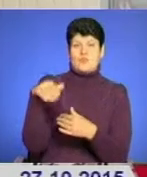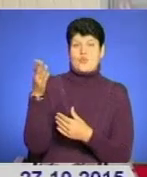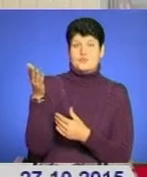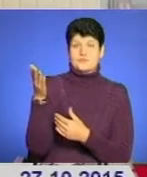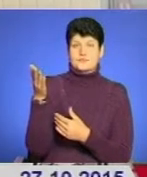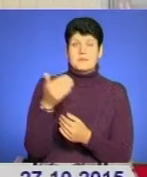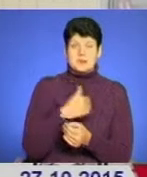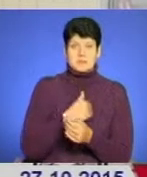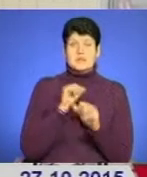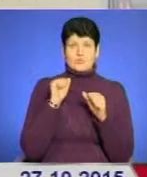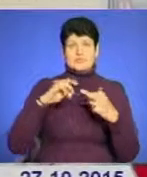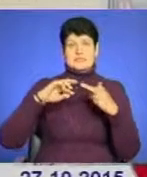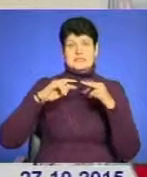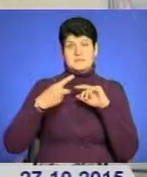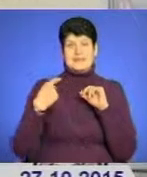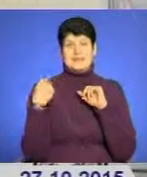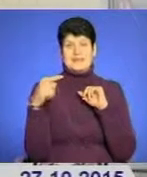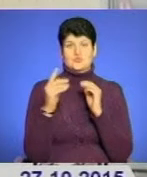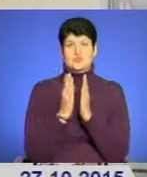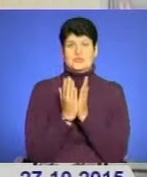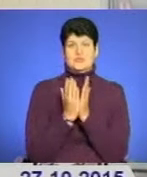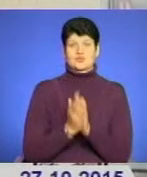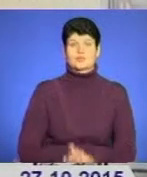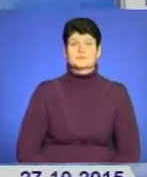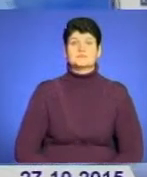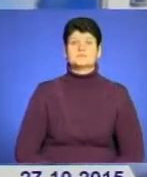бажанні ви можете замінити її іншою книжкою.